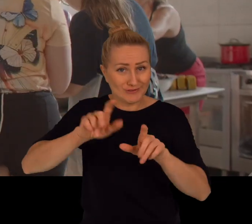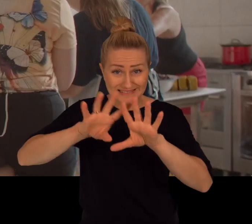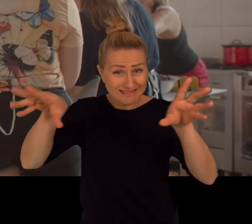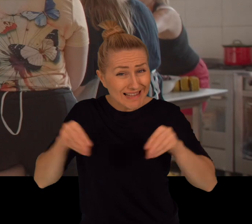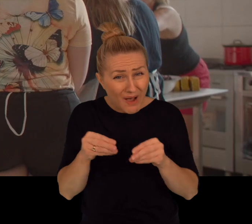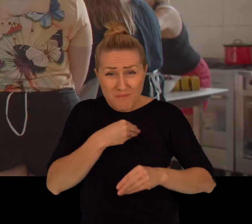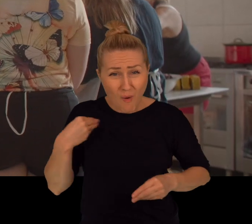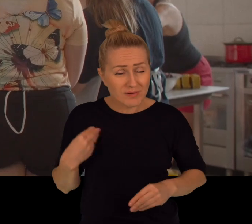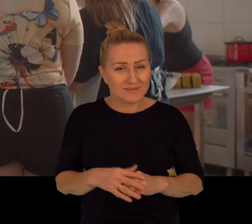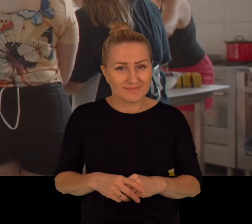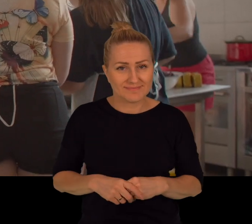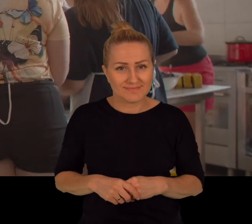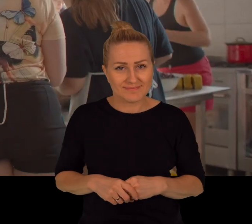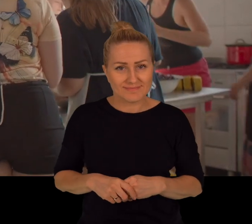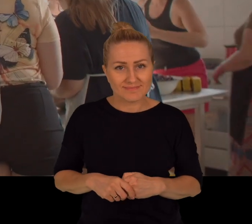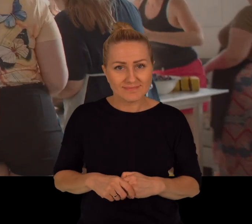Polski.